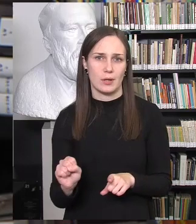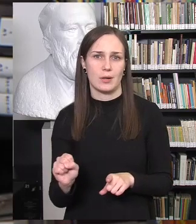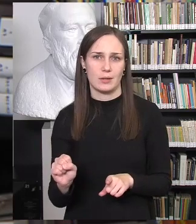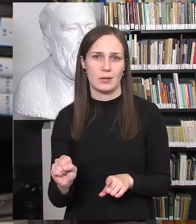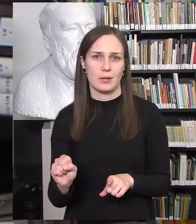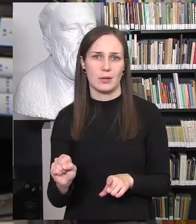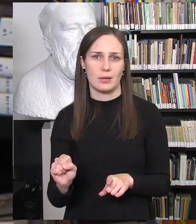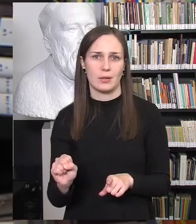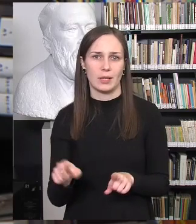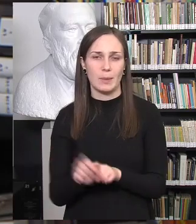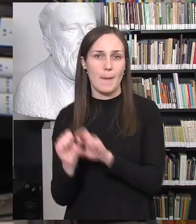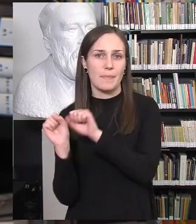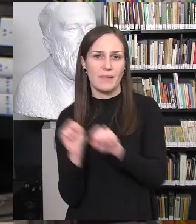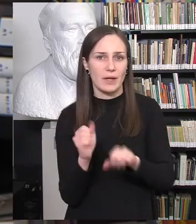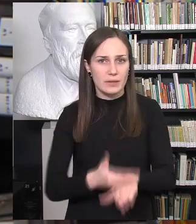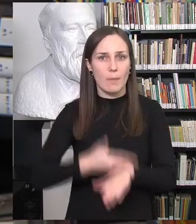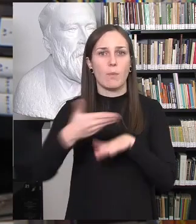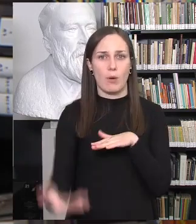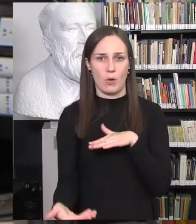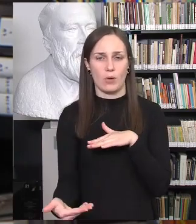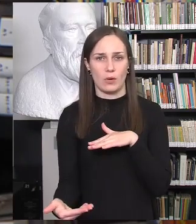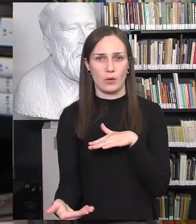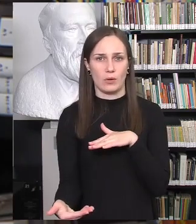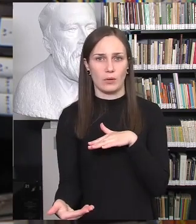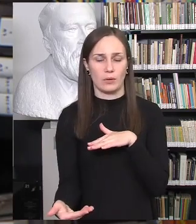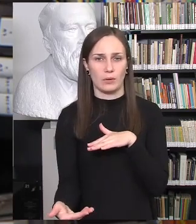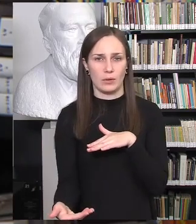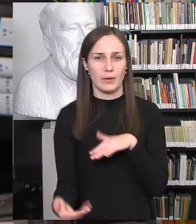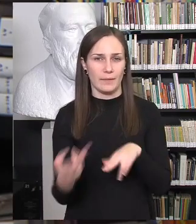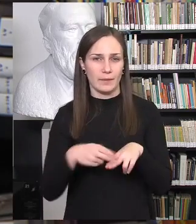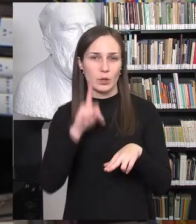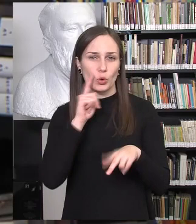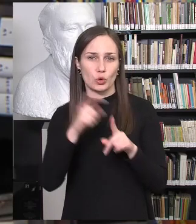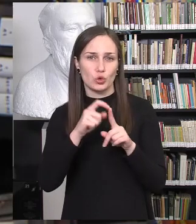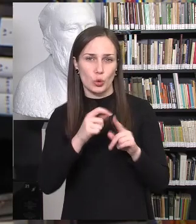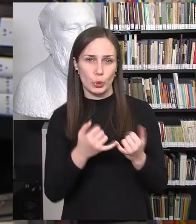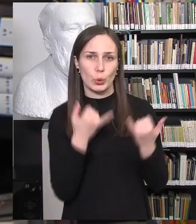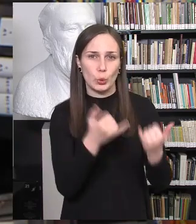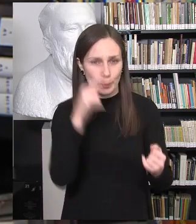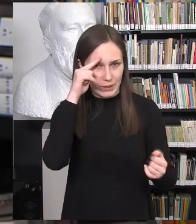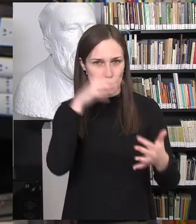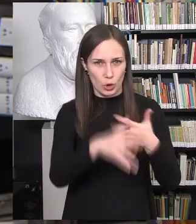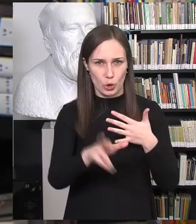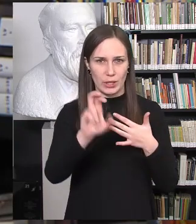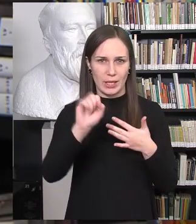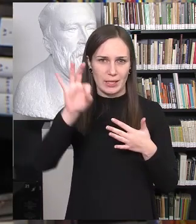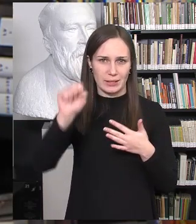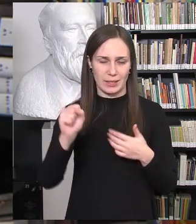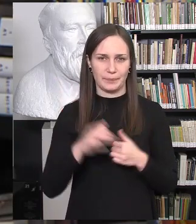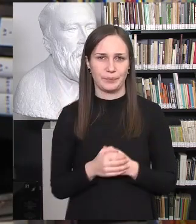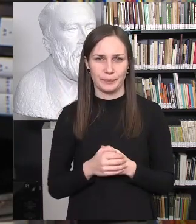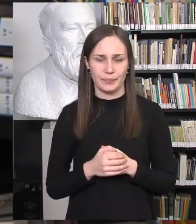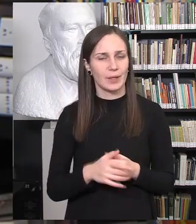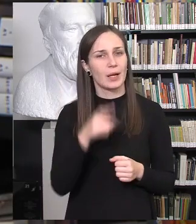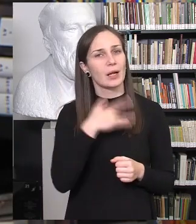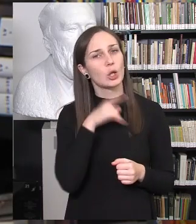jau, kaip sakant, prevencija jau pavėluota. Tai va, galbūt tada aš norėčiau suteikti žodį psichologijai ir asaikatinaitėjai. Na, jūs galite